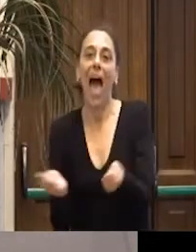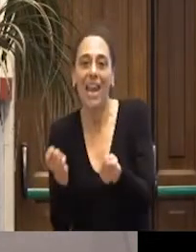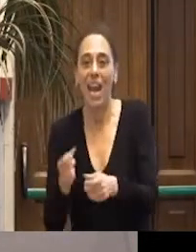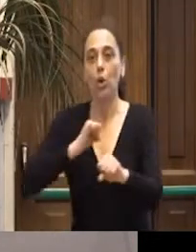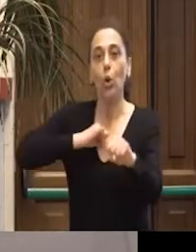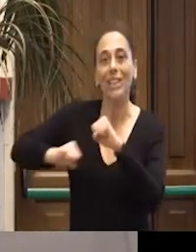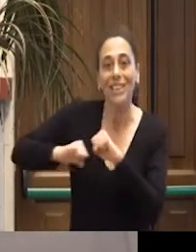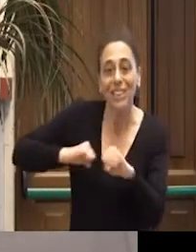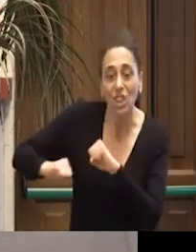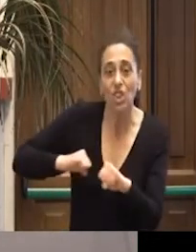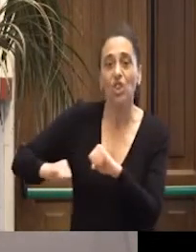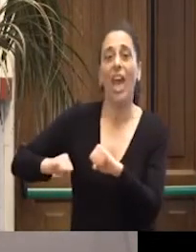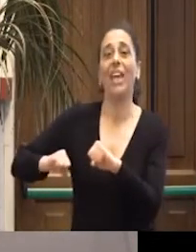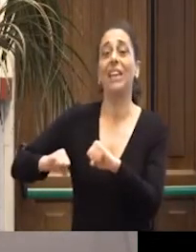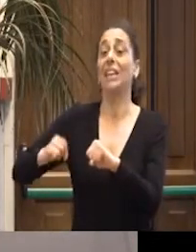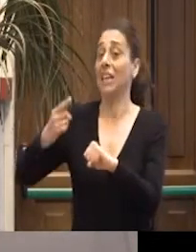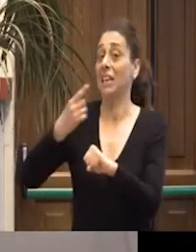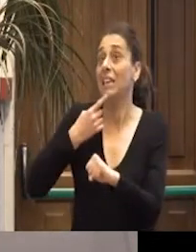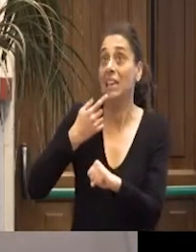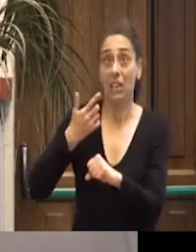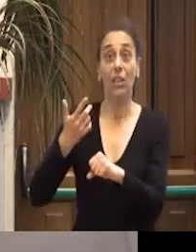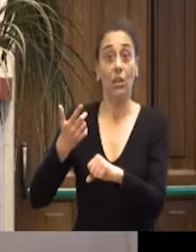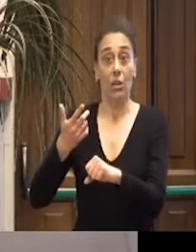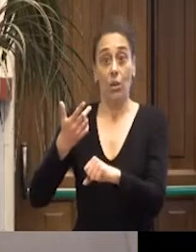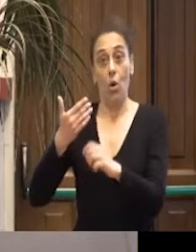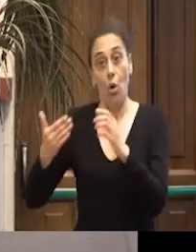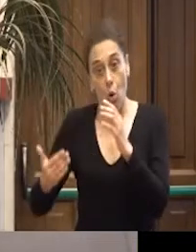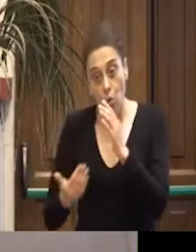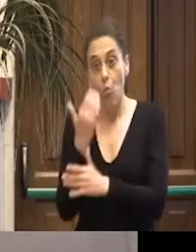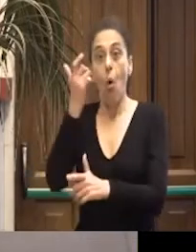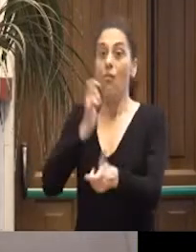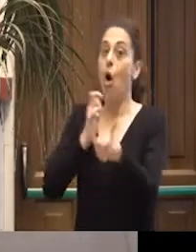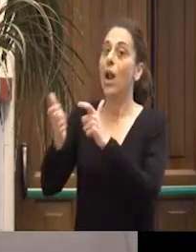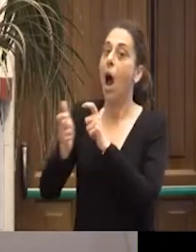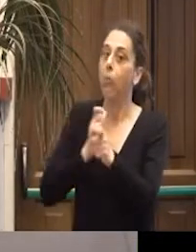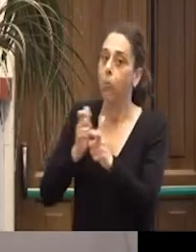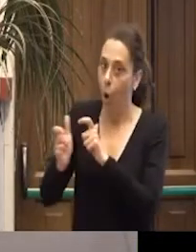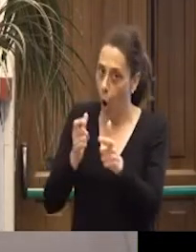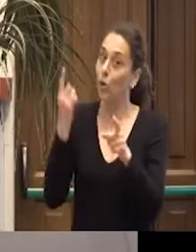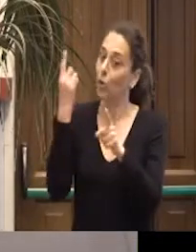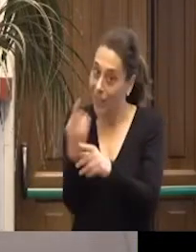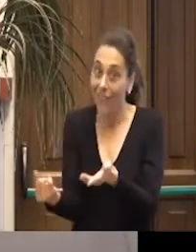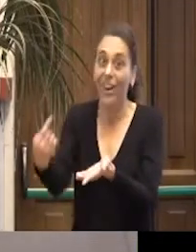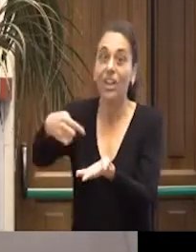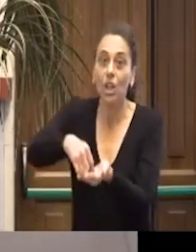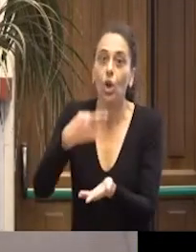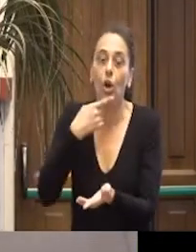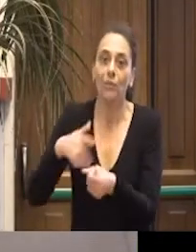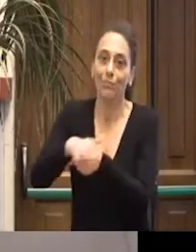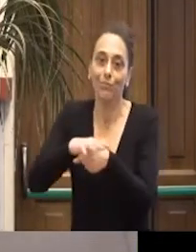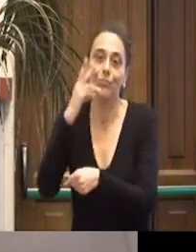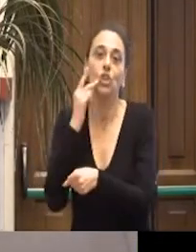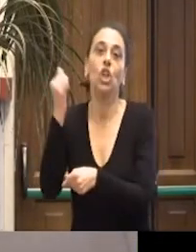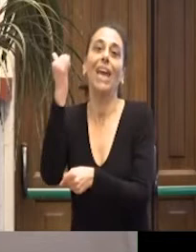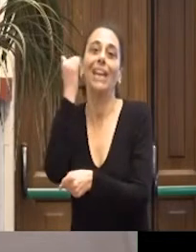dirigenti e con un nuovo rapporto che deve essere aperto con i genitori